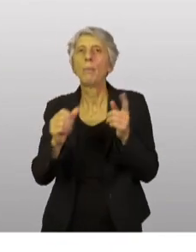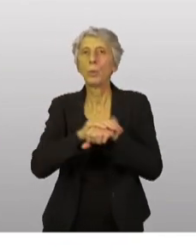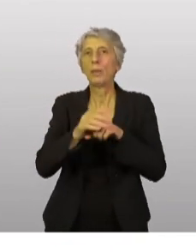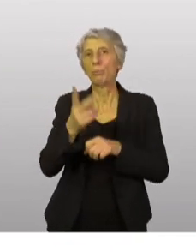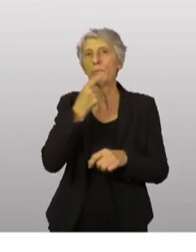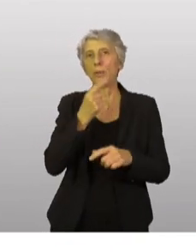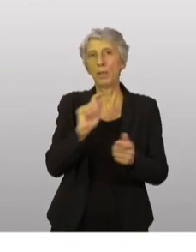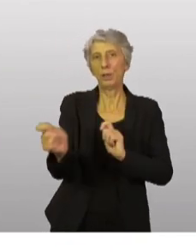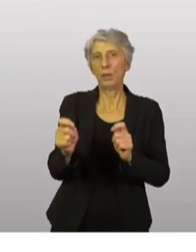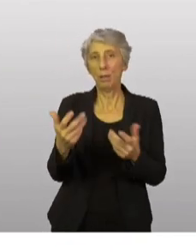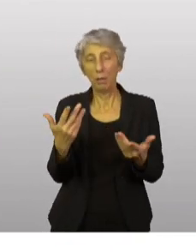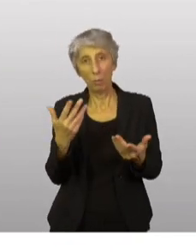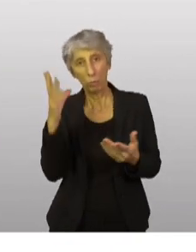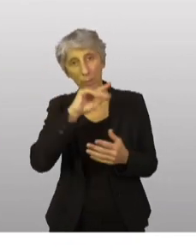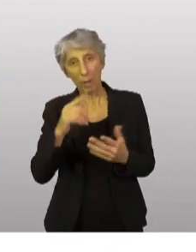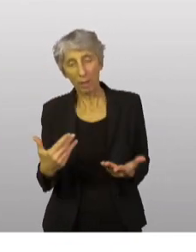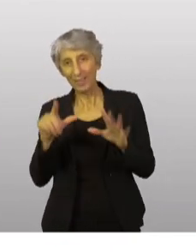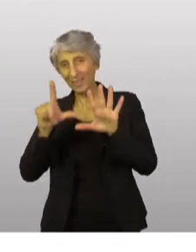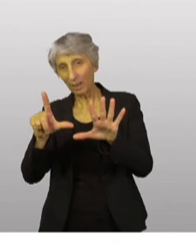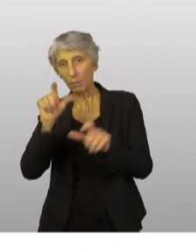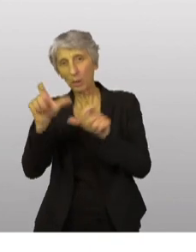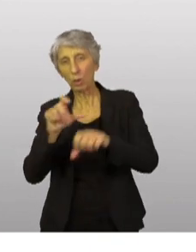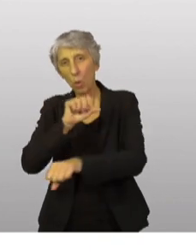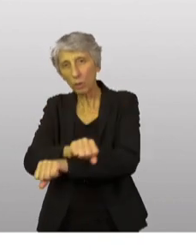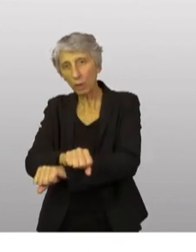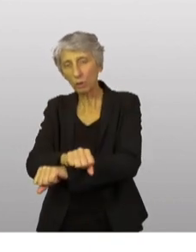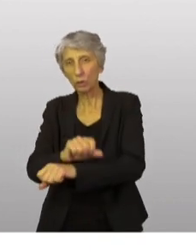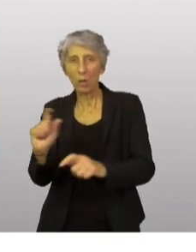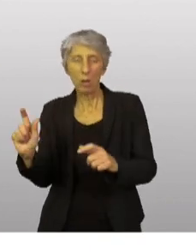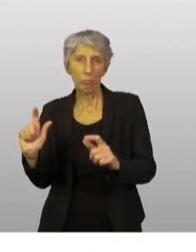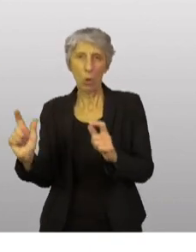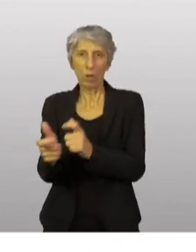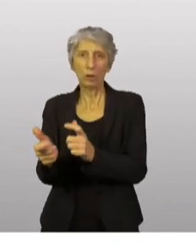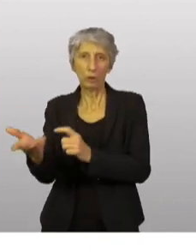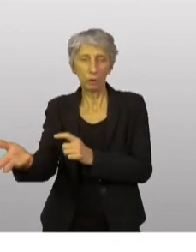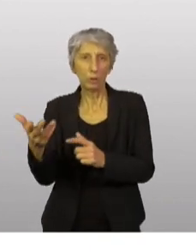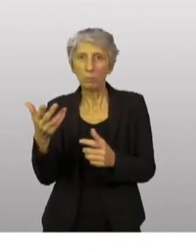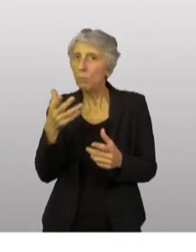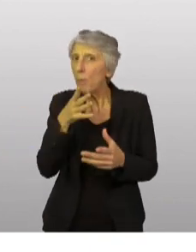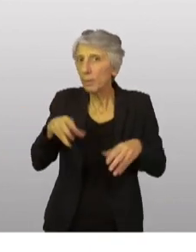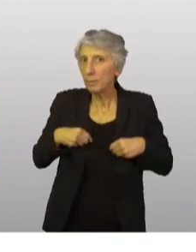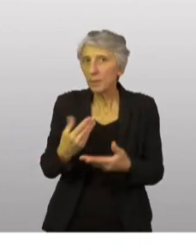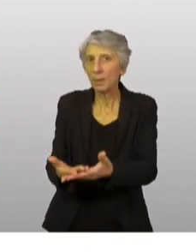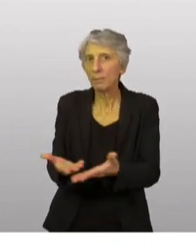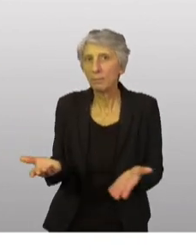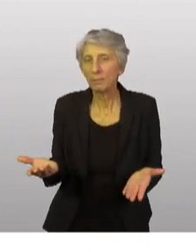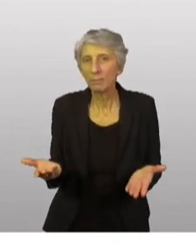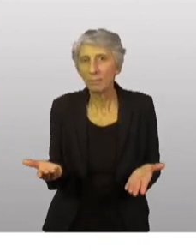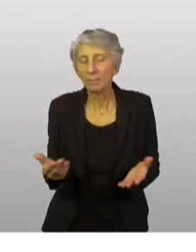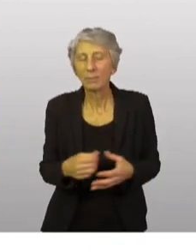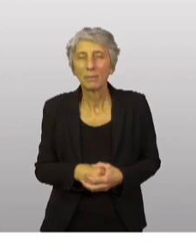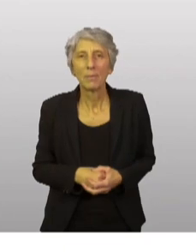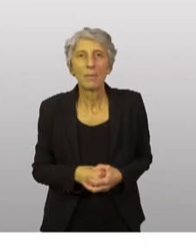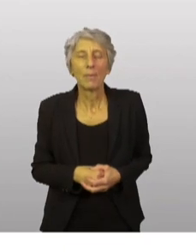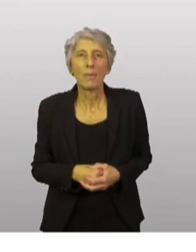otages français en ce moment en Iran. C'est inacceptable,'est injustifiable. Au-delà même de la condamnation à laquelle nous avons